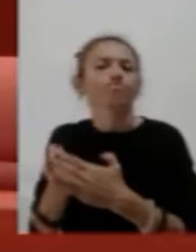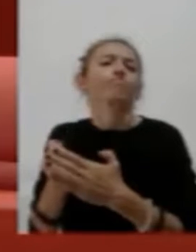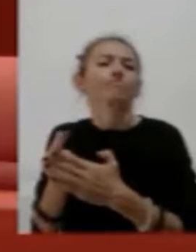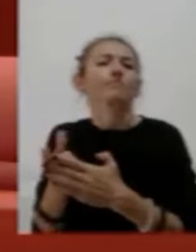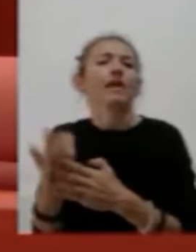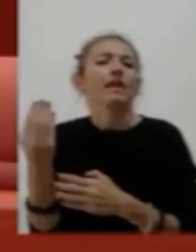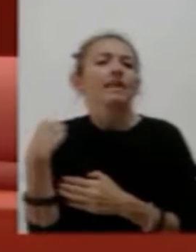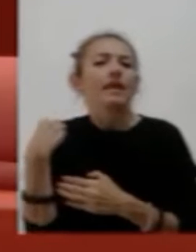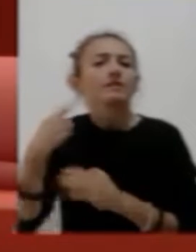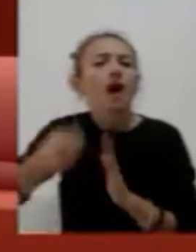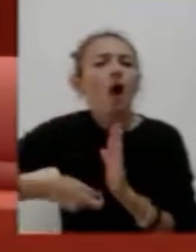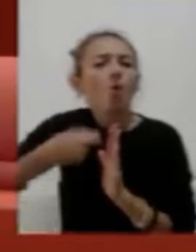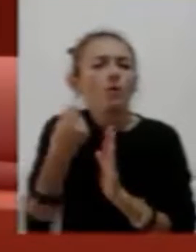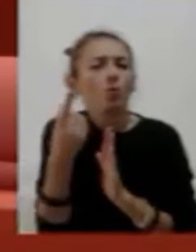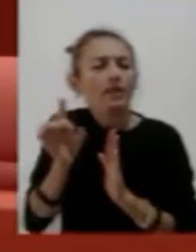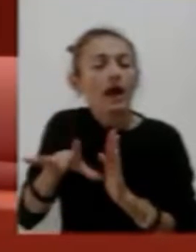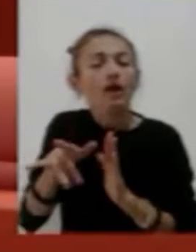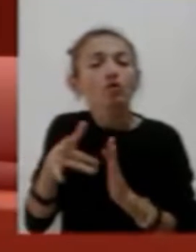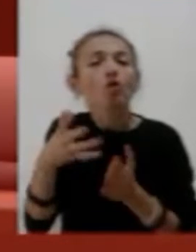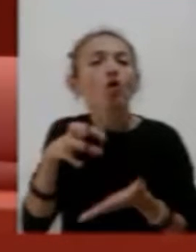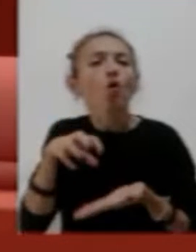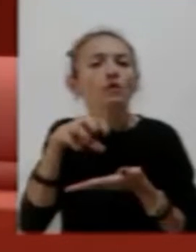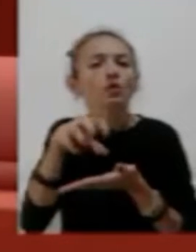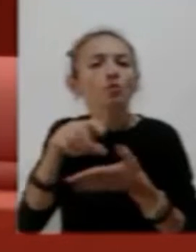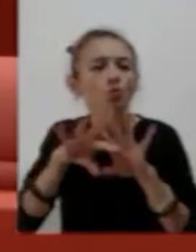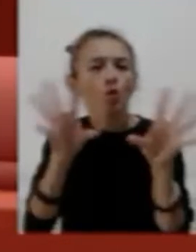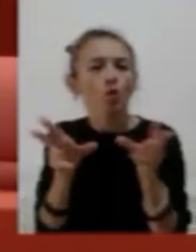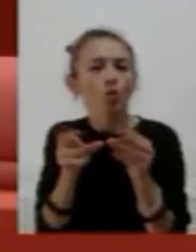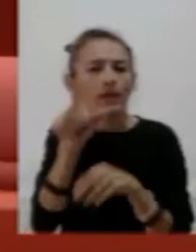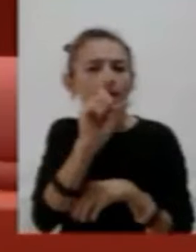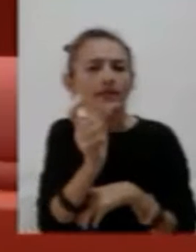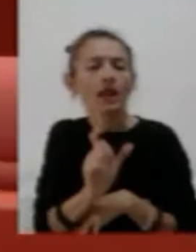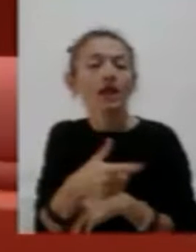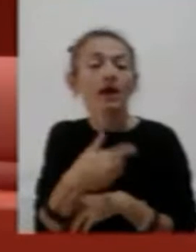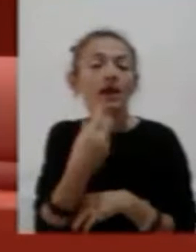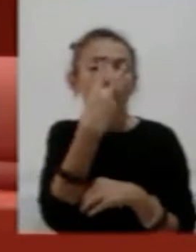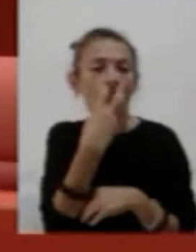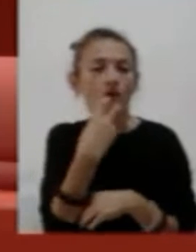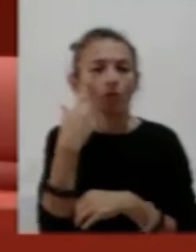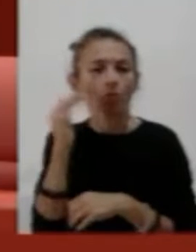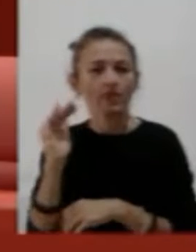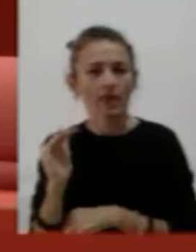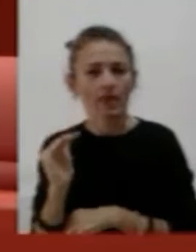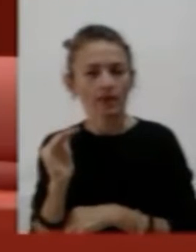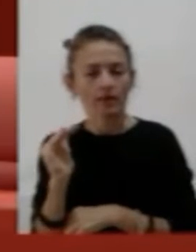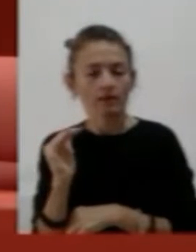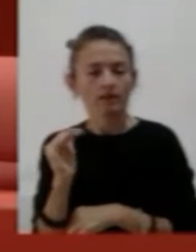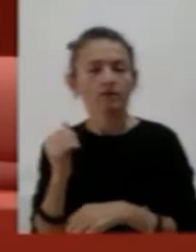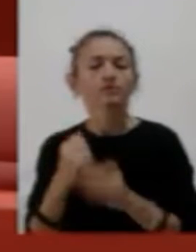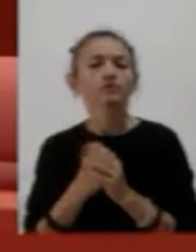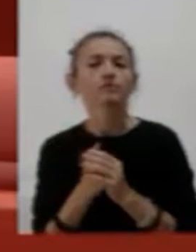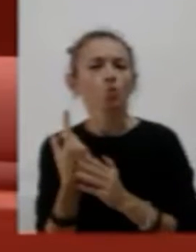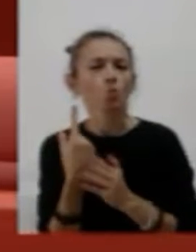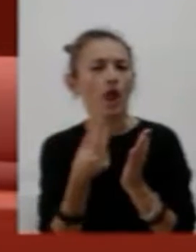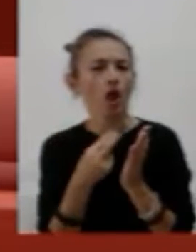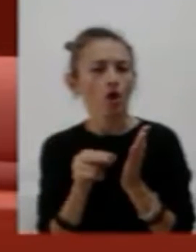Italiana dei Ciechi e degli Ipovedenti. In una nota l'Unione Italiana dei Ciechi e degli Ipovedenti